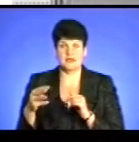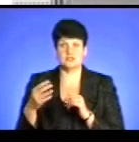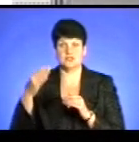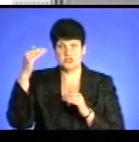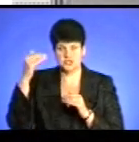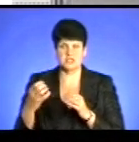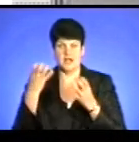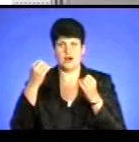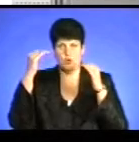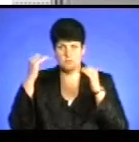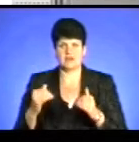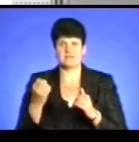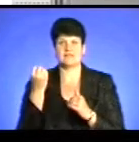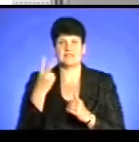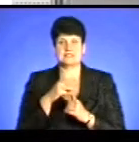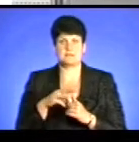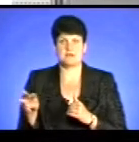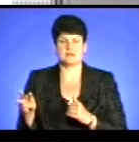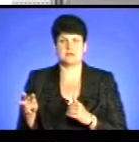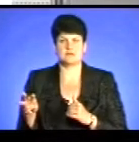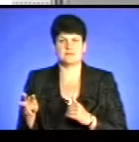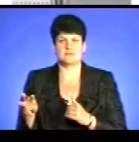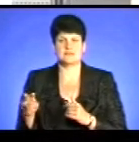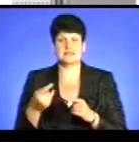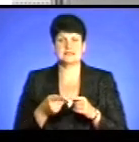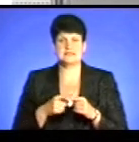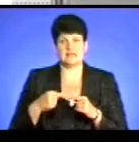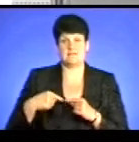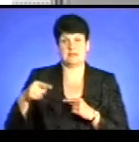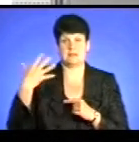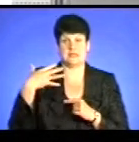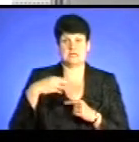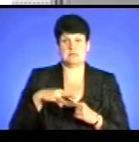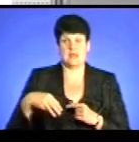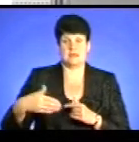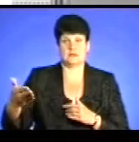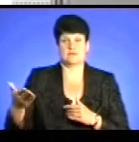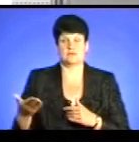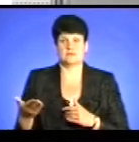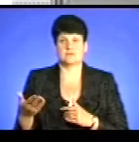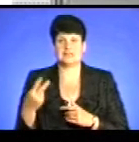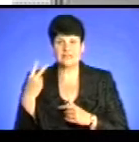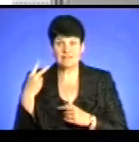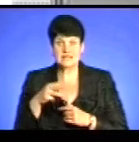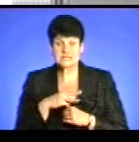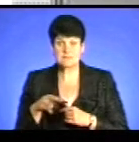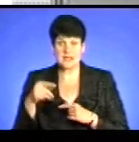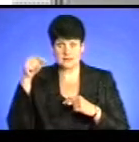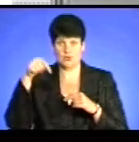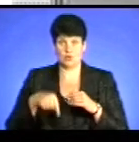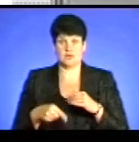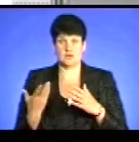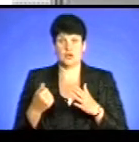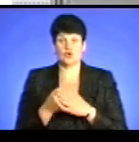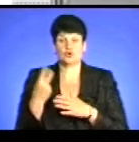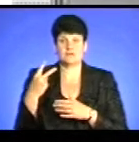12 метрів. 12-метрова глибина, на віддалі 50 метрів від берега. 20 метрів, ось до 20 метрів можна